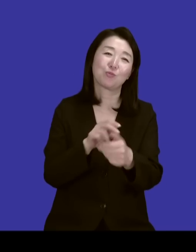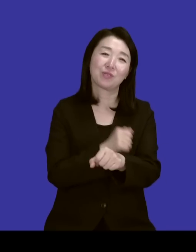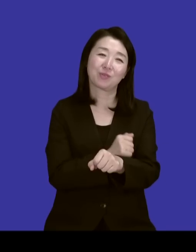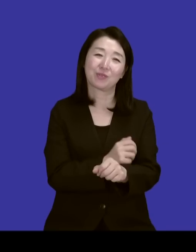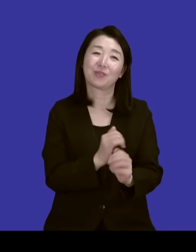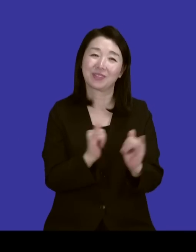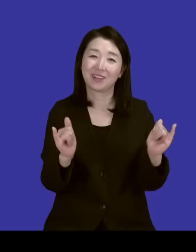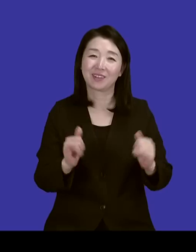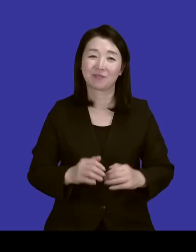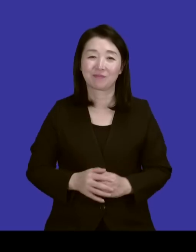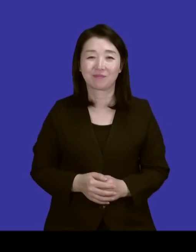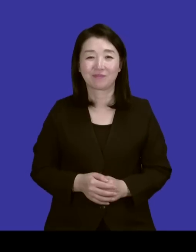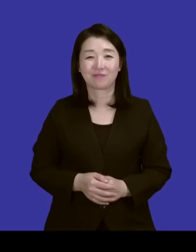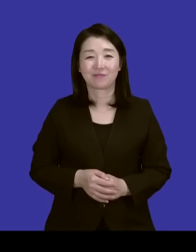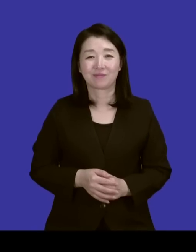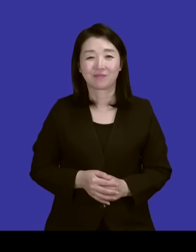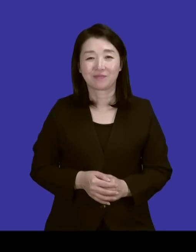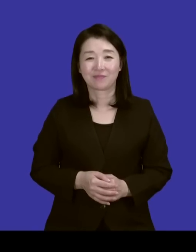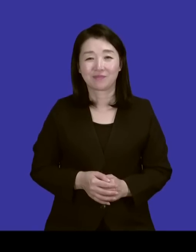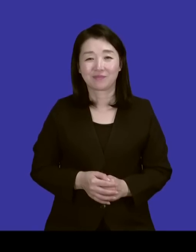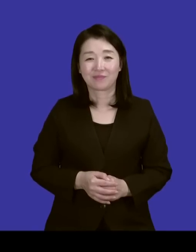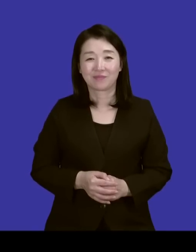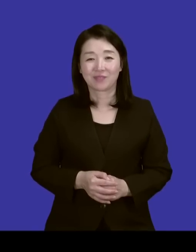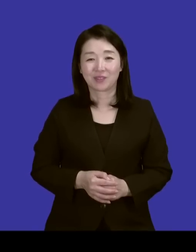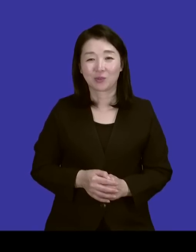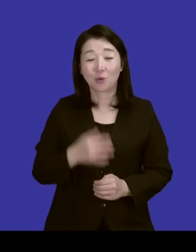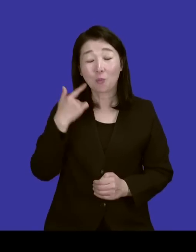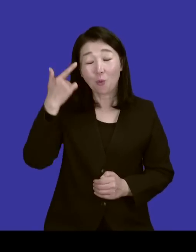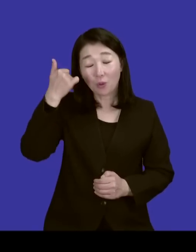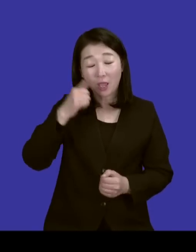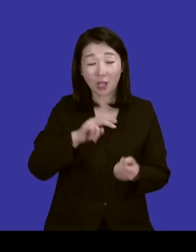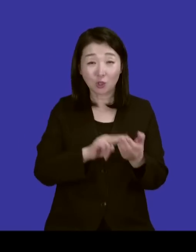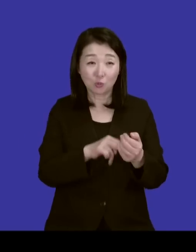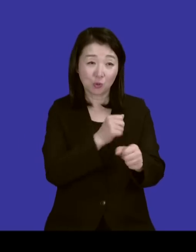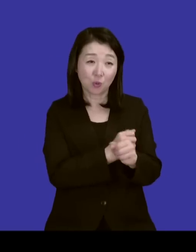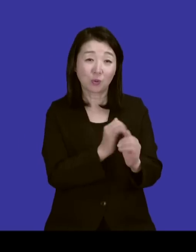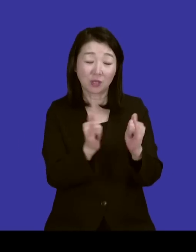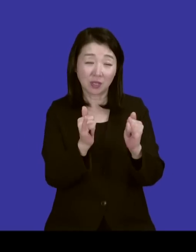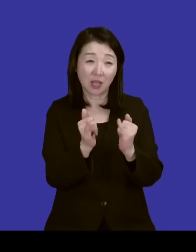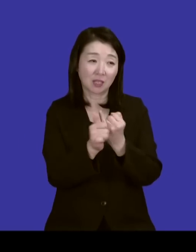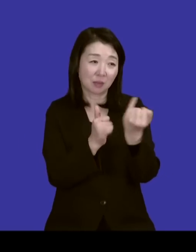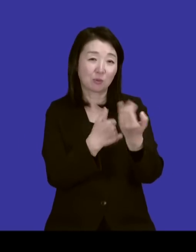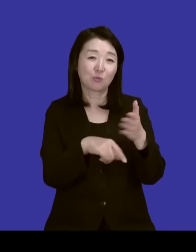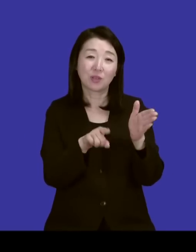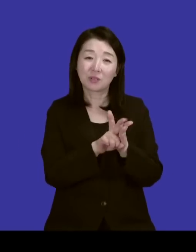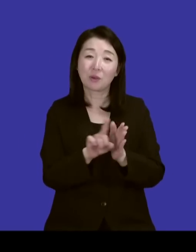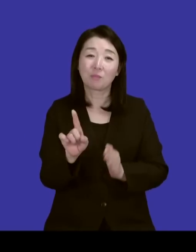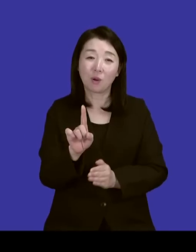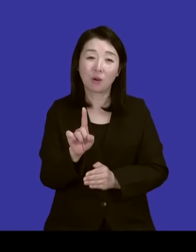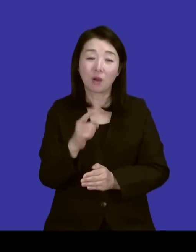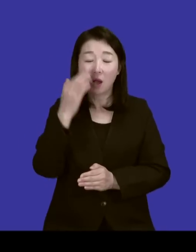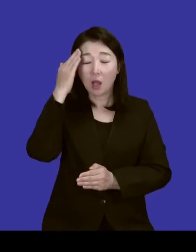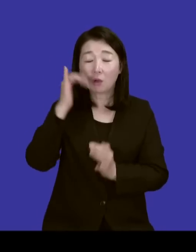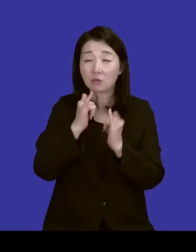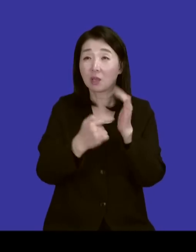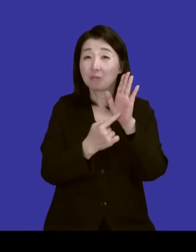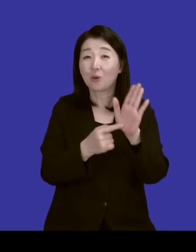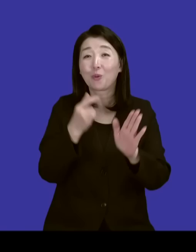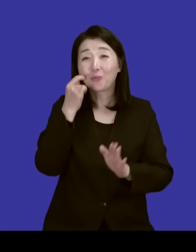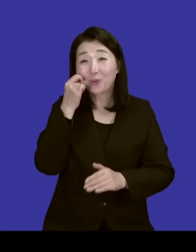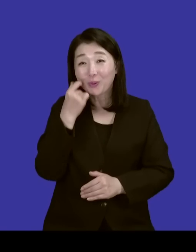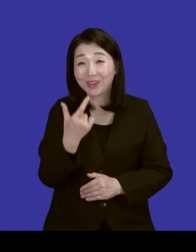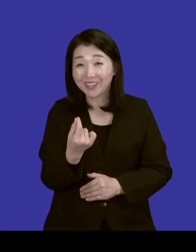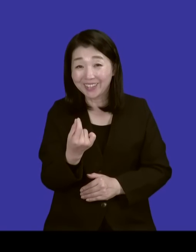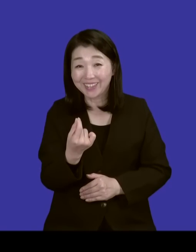그런 의미에서 지금까지 목회의 숨은 공로자이신 사모님을 위해서 사실 이렇게 우리 한국 사람들이 표현 잘 못하 잘